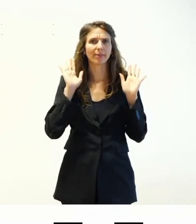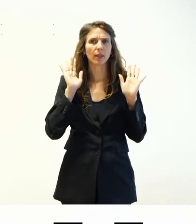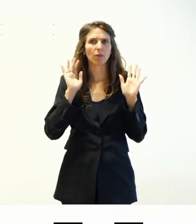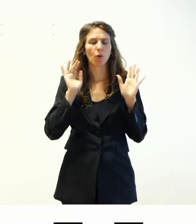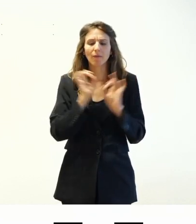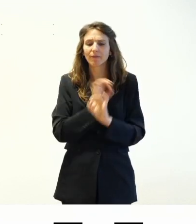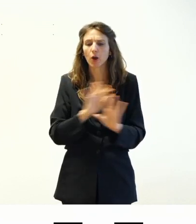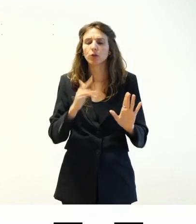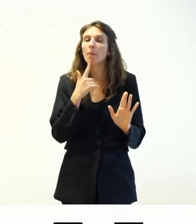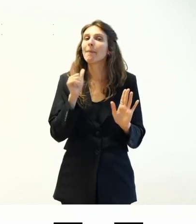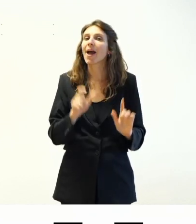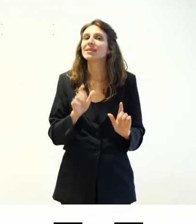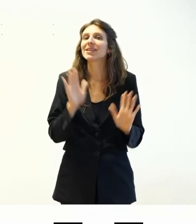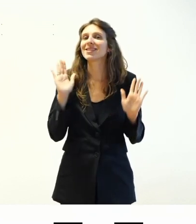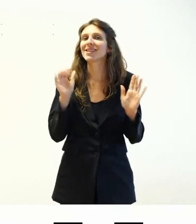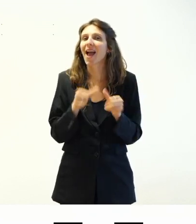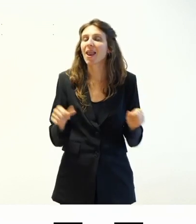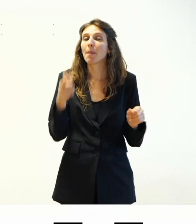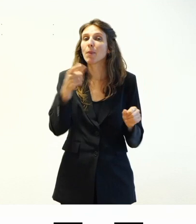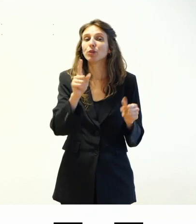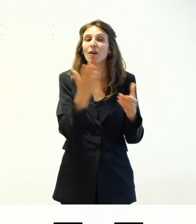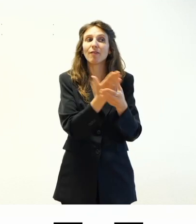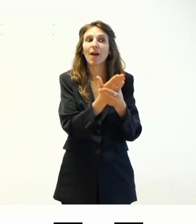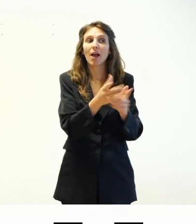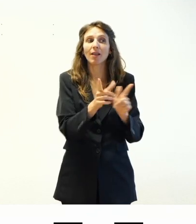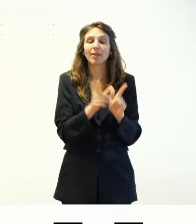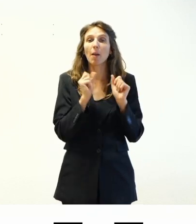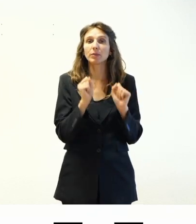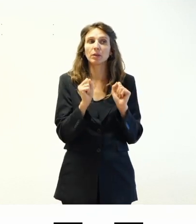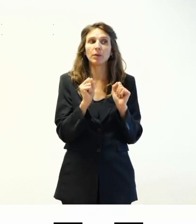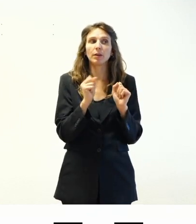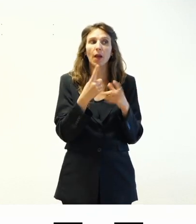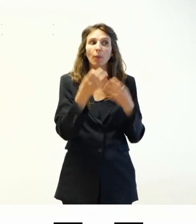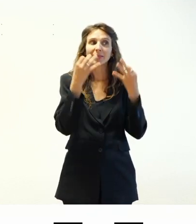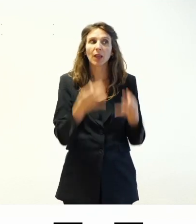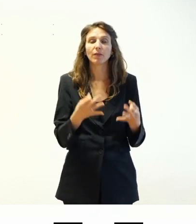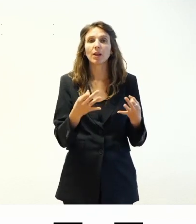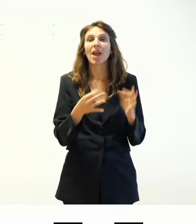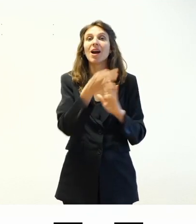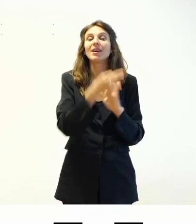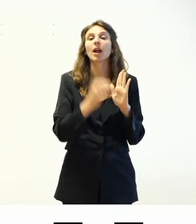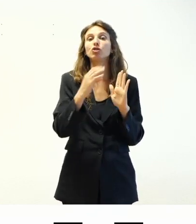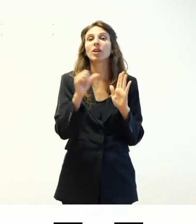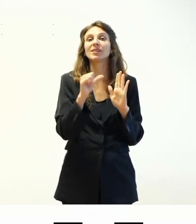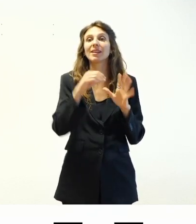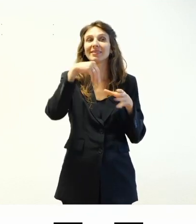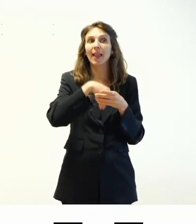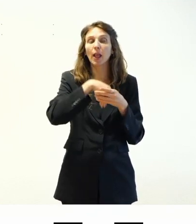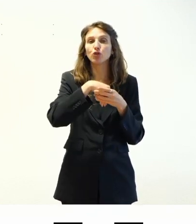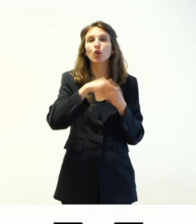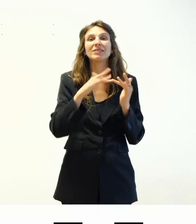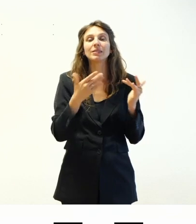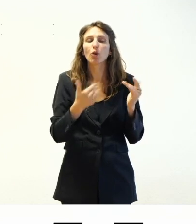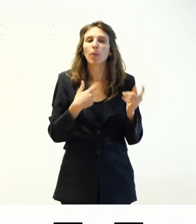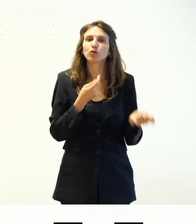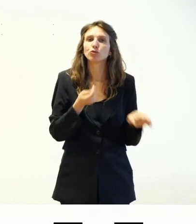spesso è essenziale perché è il file che mi permette di andare a definire tutte le regole css del sito